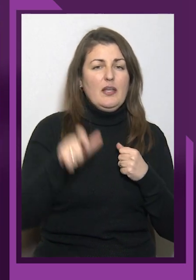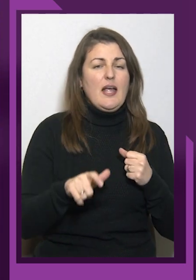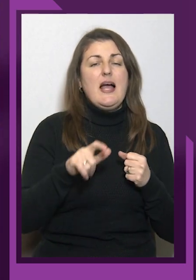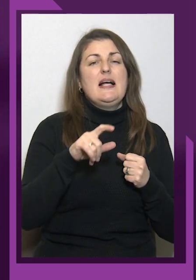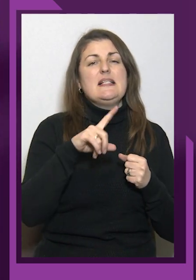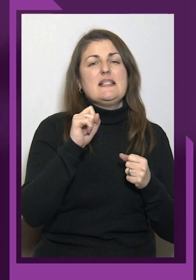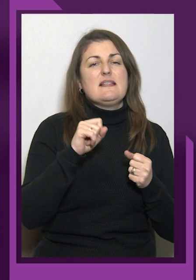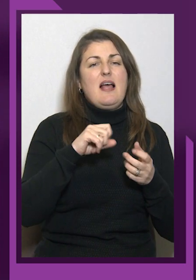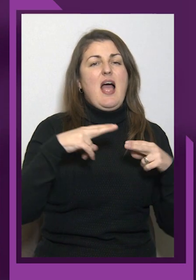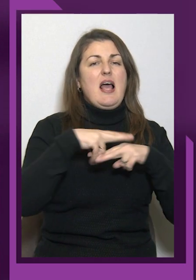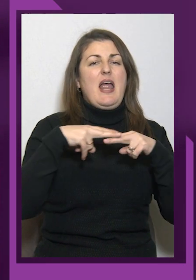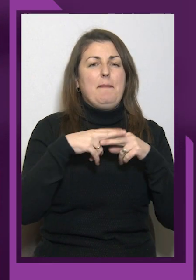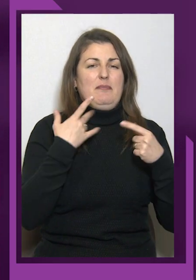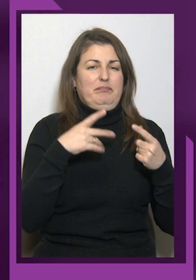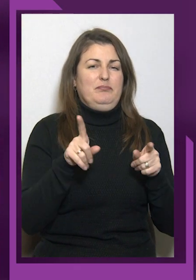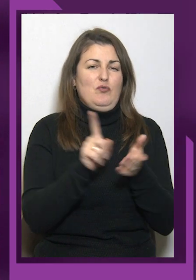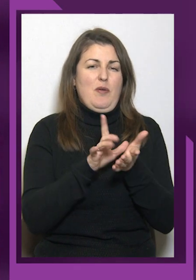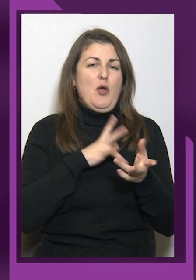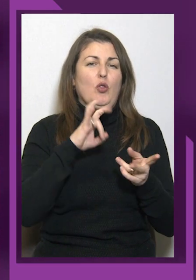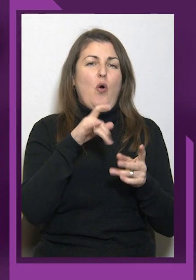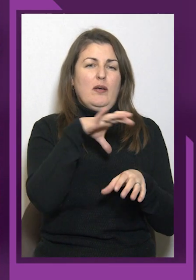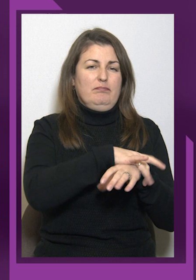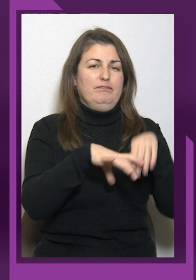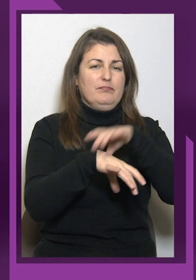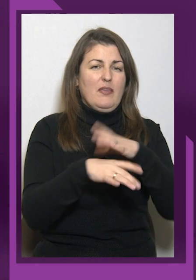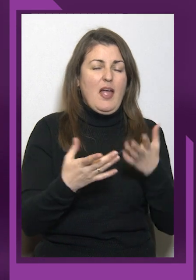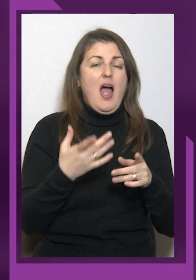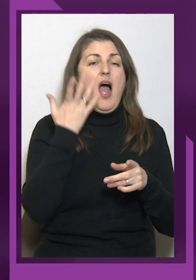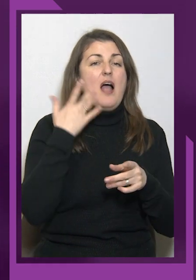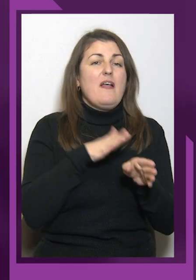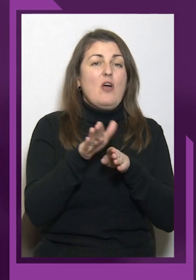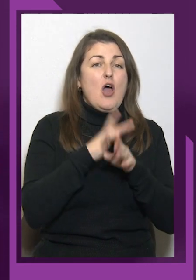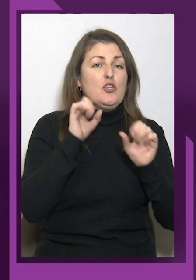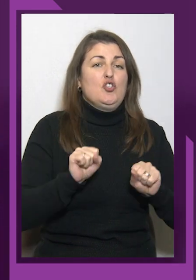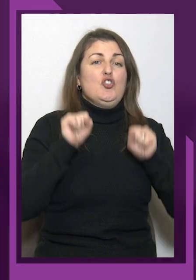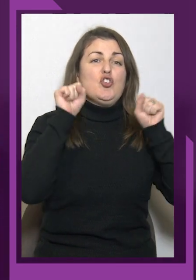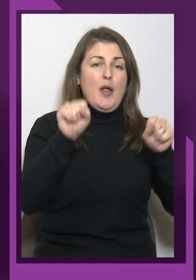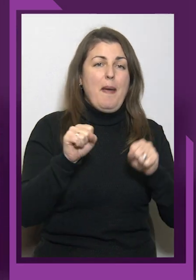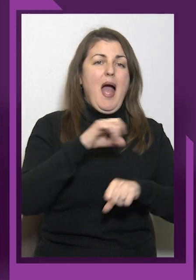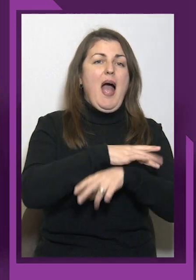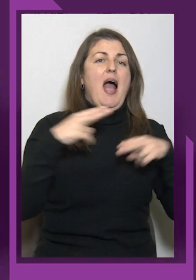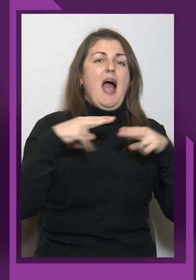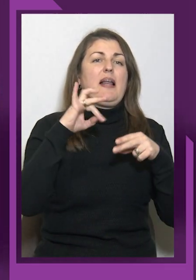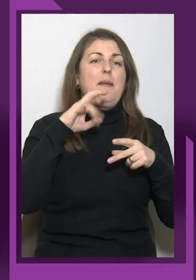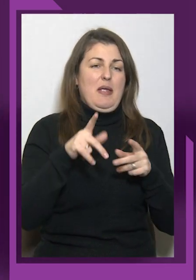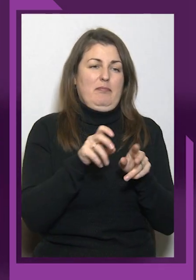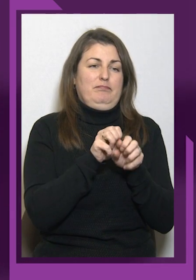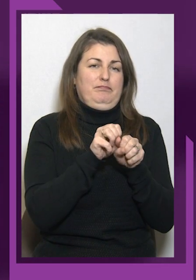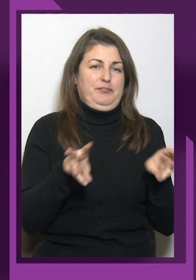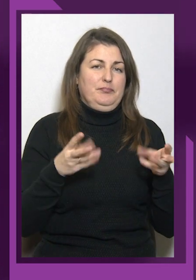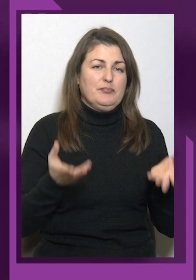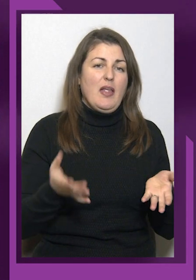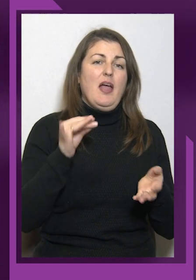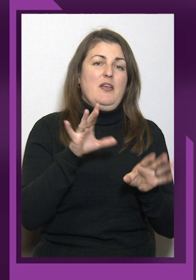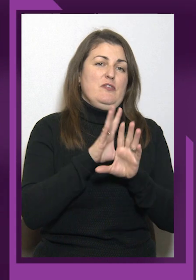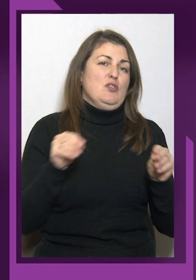При виконанні жиму ремінь розсібнувся. Я втратила контроль